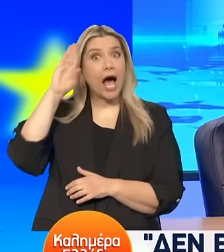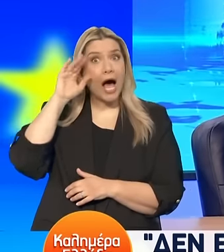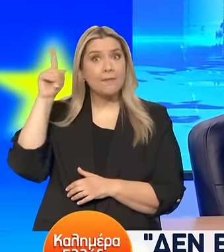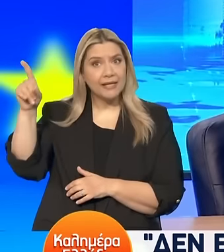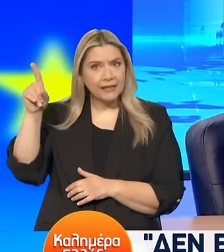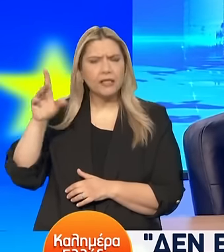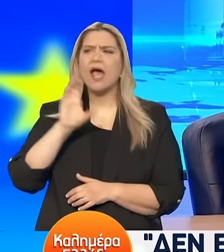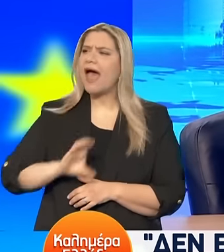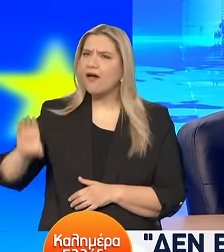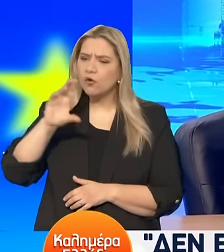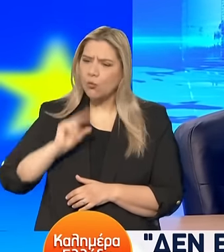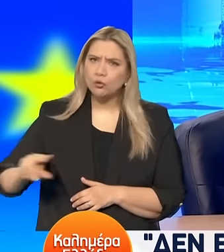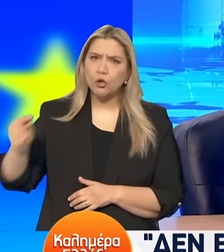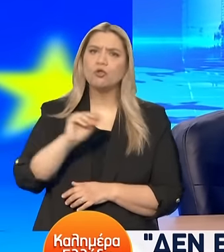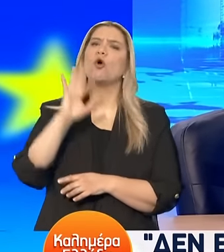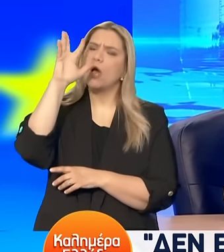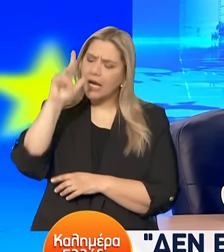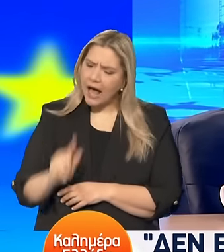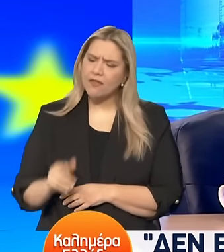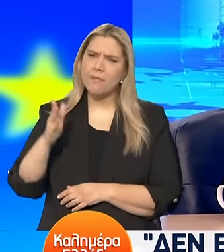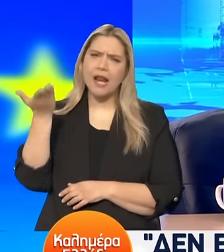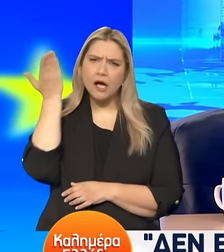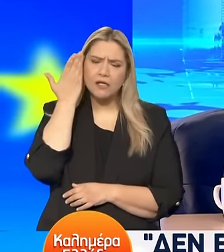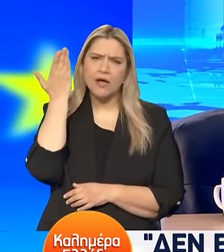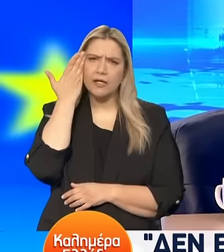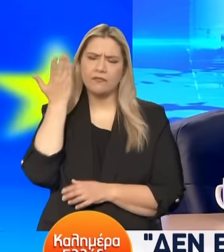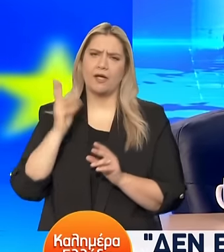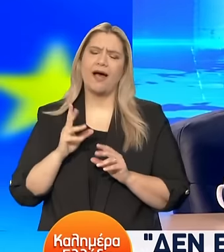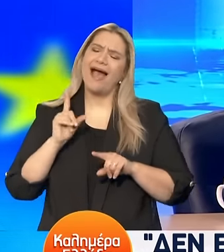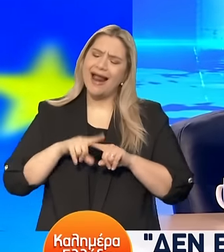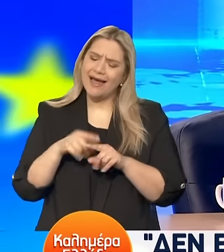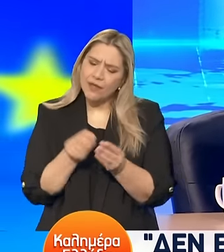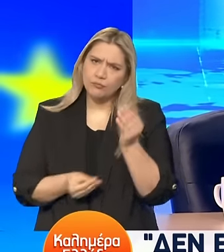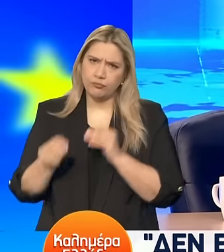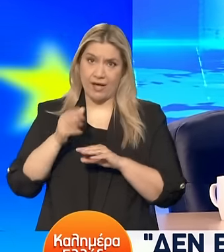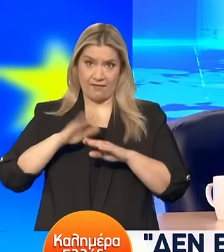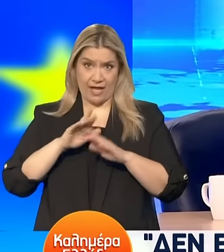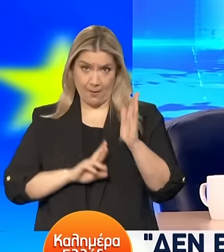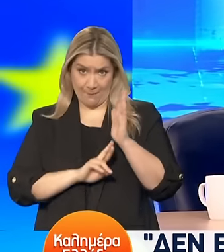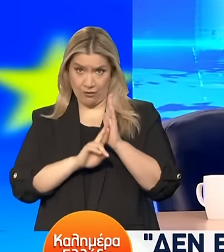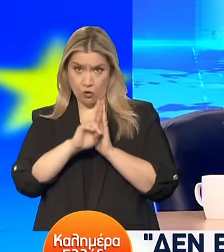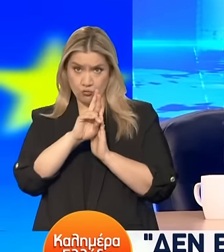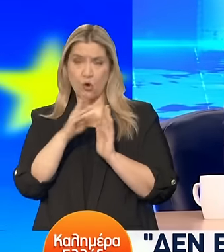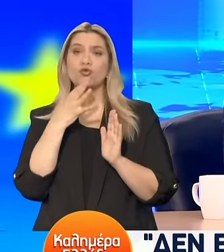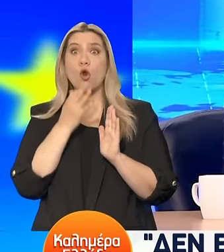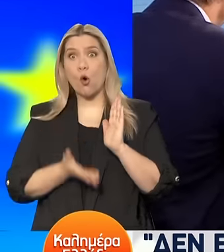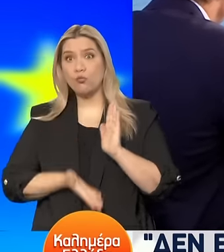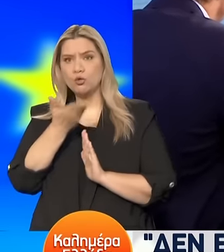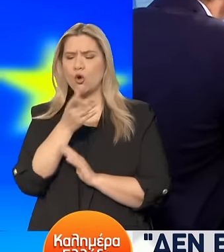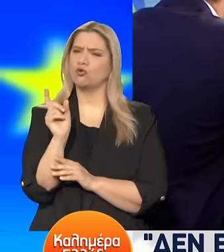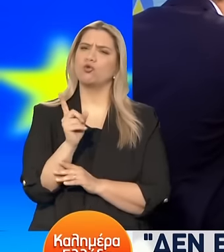σήμερα είναι το κόστος διαβίωσης. Στην Ελλάδα είναι πιο έντονο. Γιατί. Όχι γιατί ο πληθωρισμός κατά να γίνει υψηλότερος. Αλλά γιατί